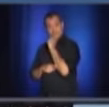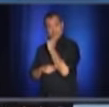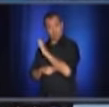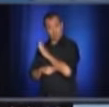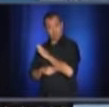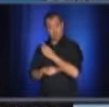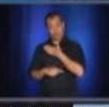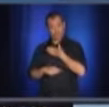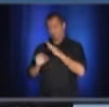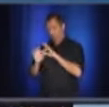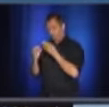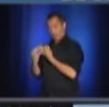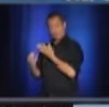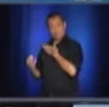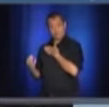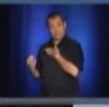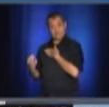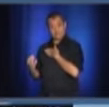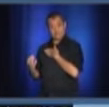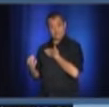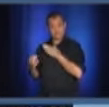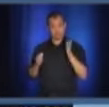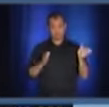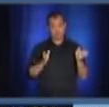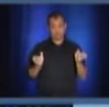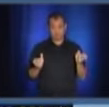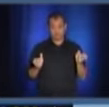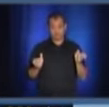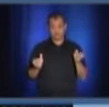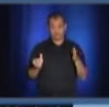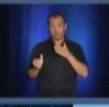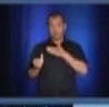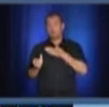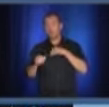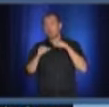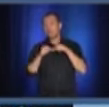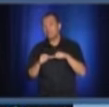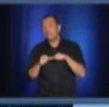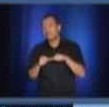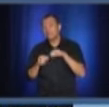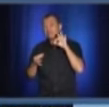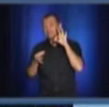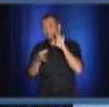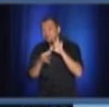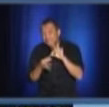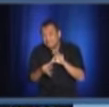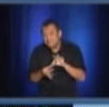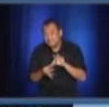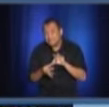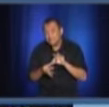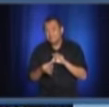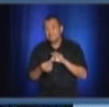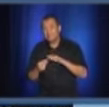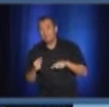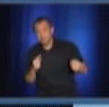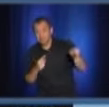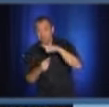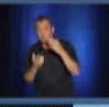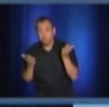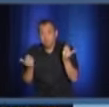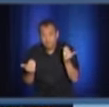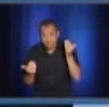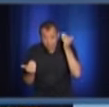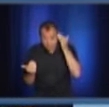mettent... Je ne pense pas que c'est d'intérêt public qu'on sache exactement où je demeure, l'adresse, etc. Je ne pas ce que ça offre